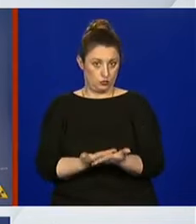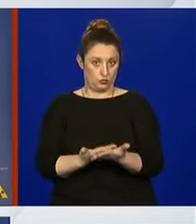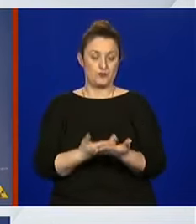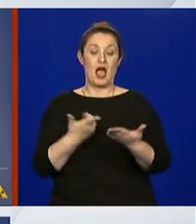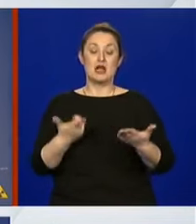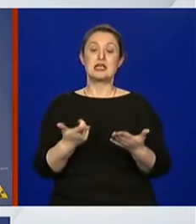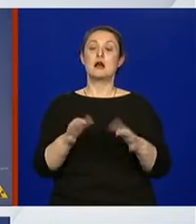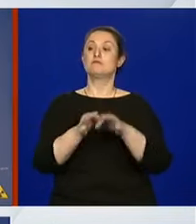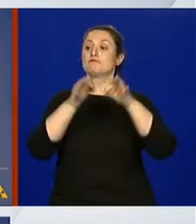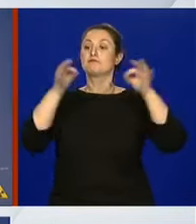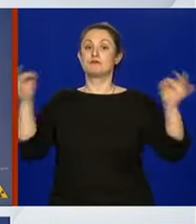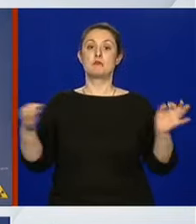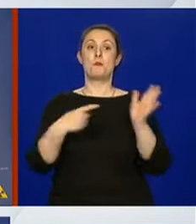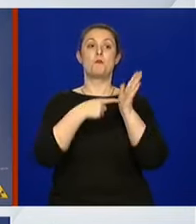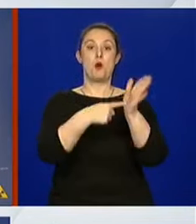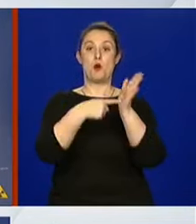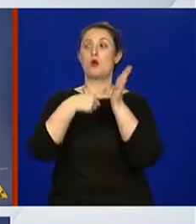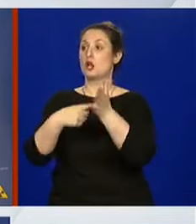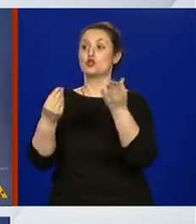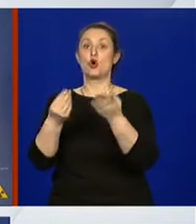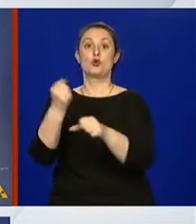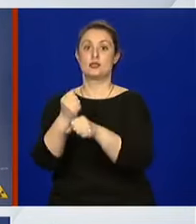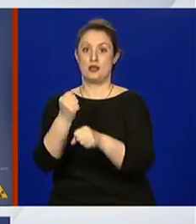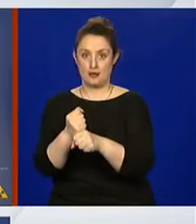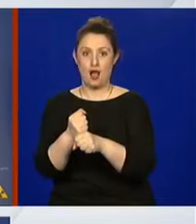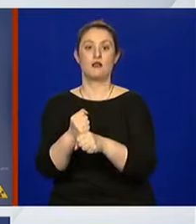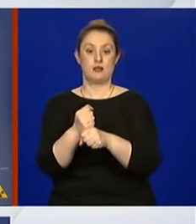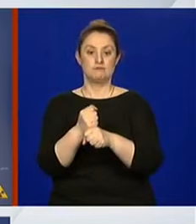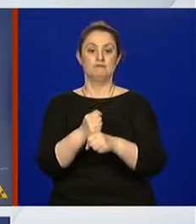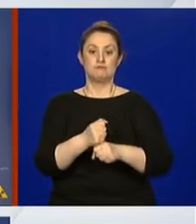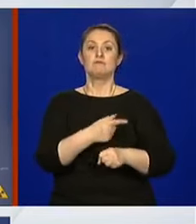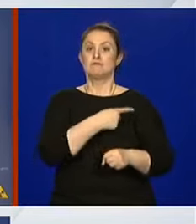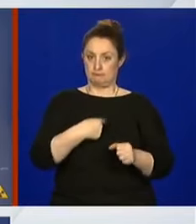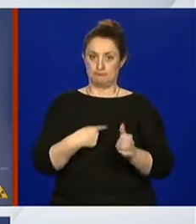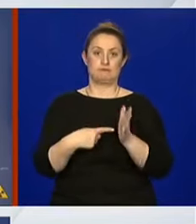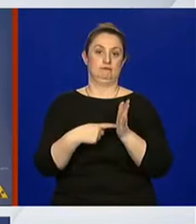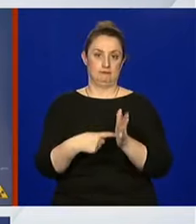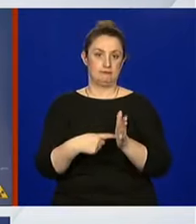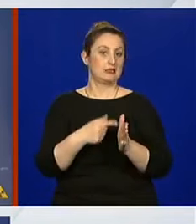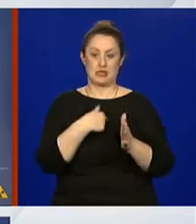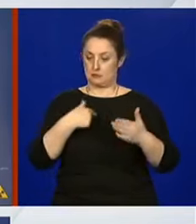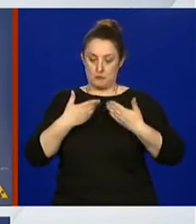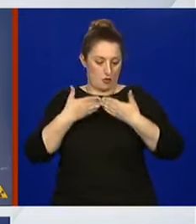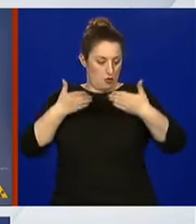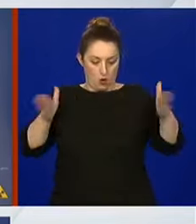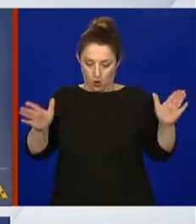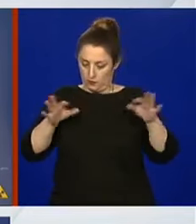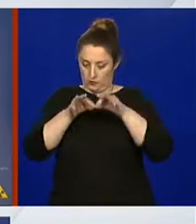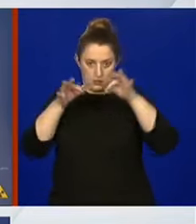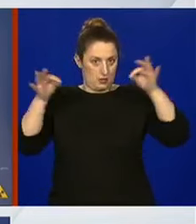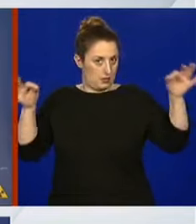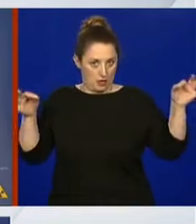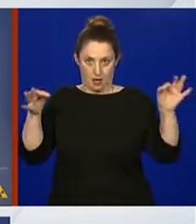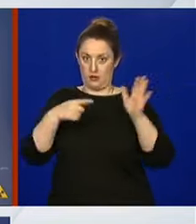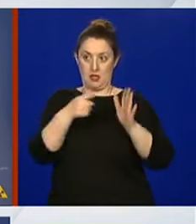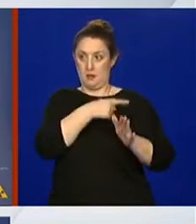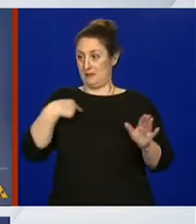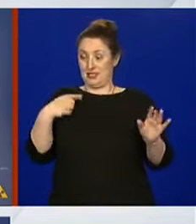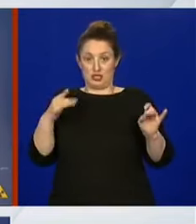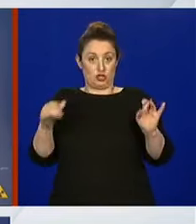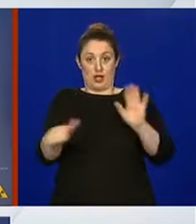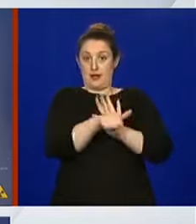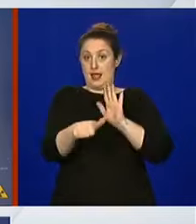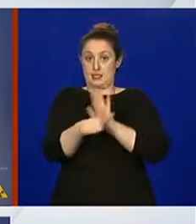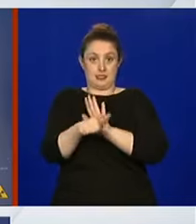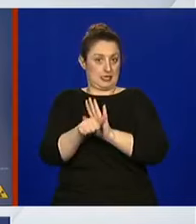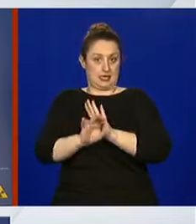ovih koliko, dva mjeseca ili nešto, pokazali da smo potpuno transparentni, otvoreni i da ništa ne krijemo. Tako da